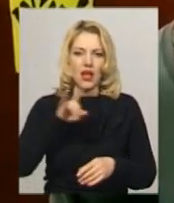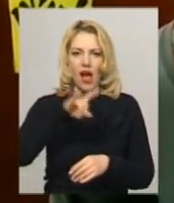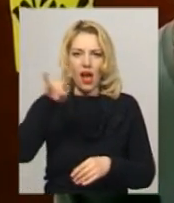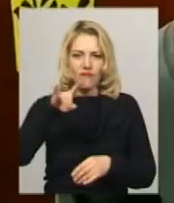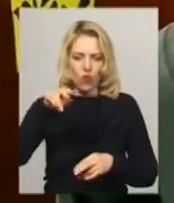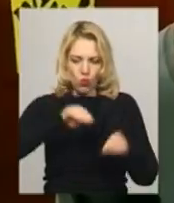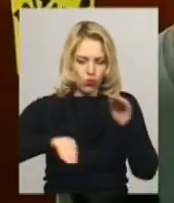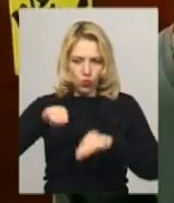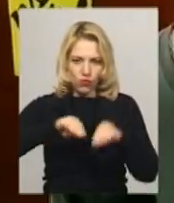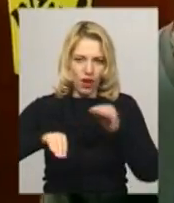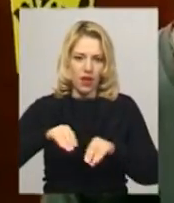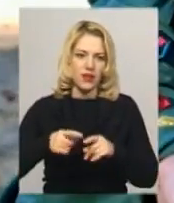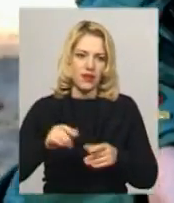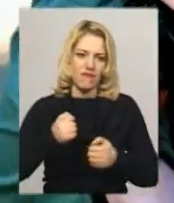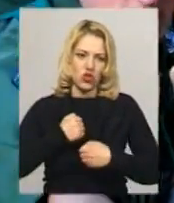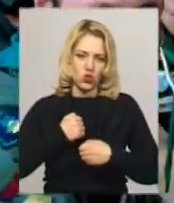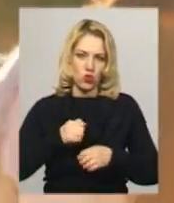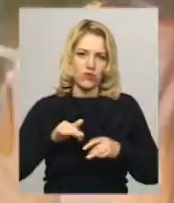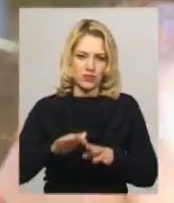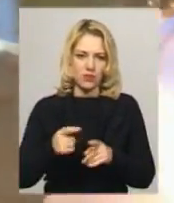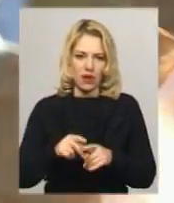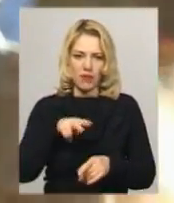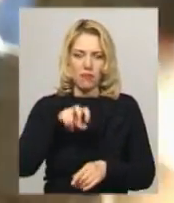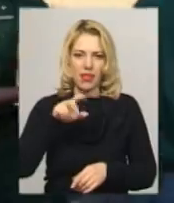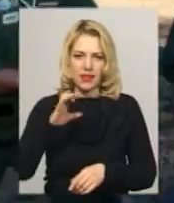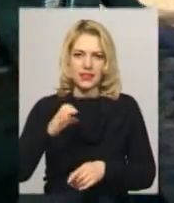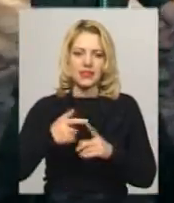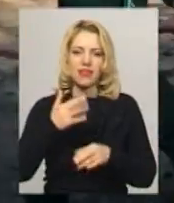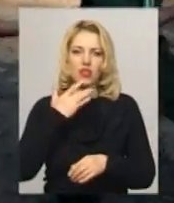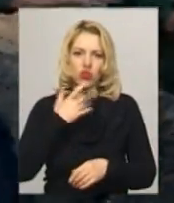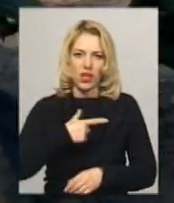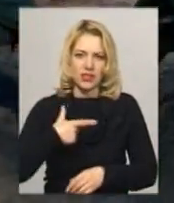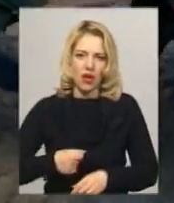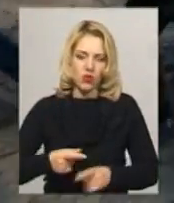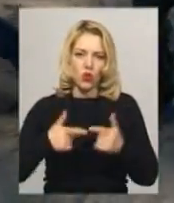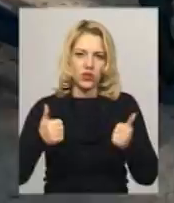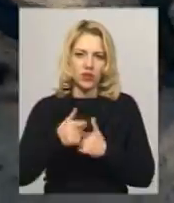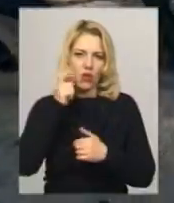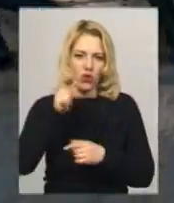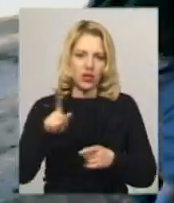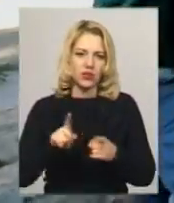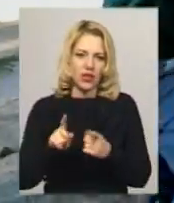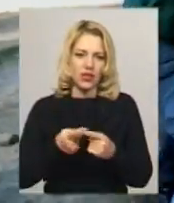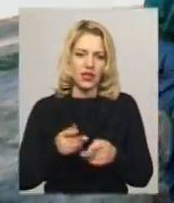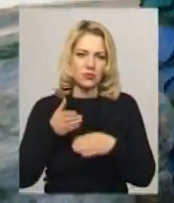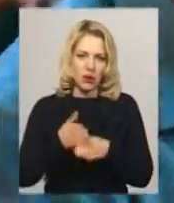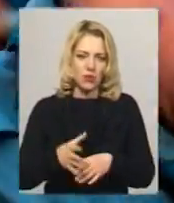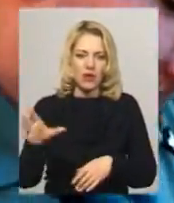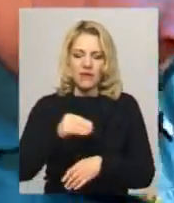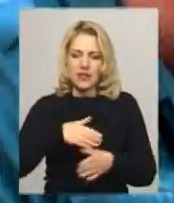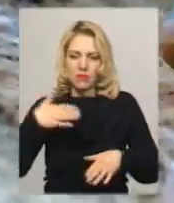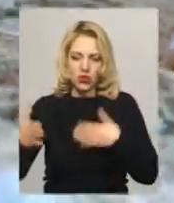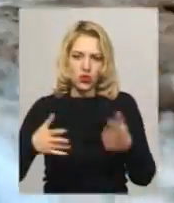військова справа. Пласт – це національна скаутська організація України, яка сприяє всебільшому патріотичному вихованню та